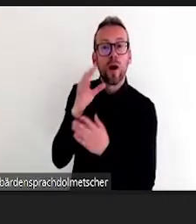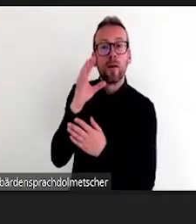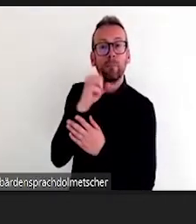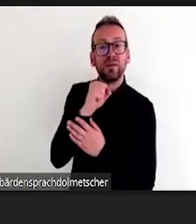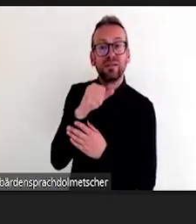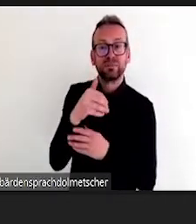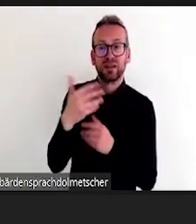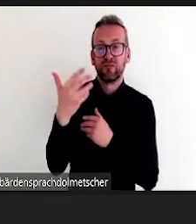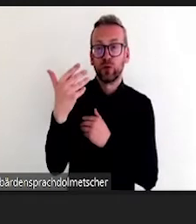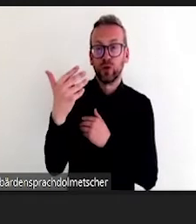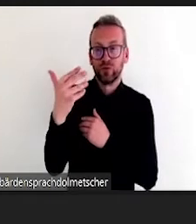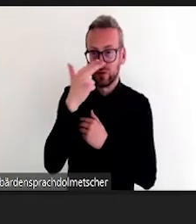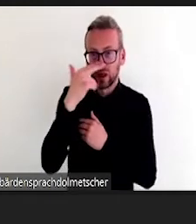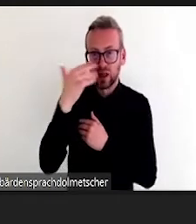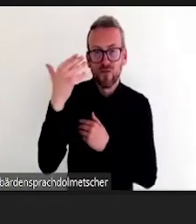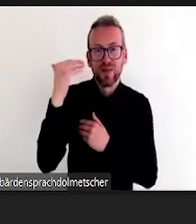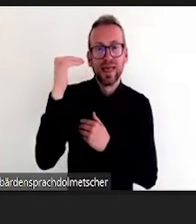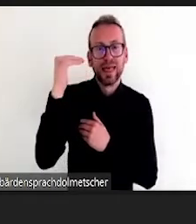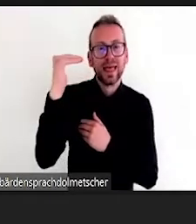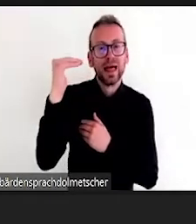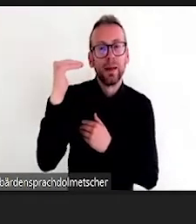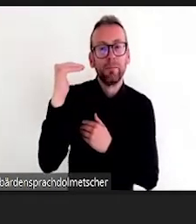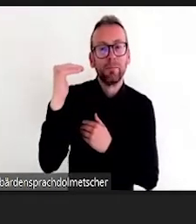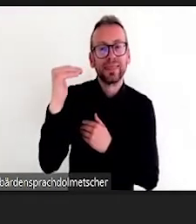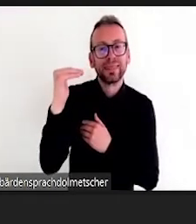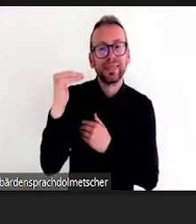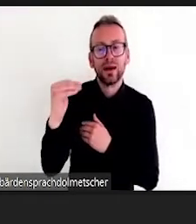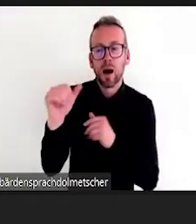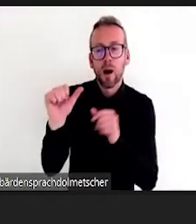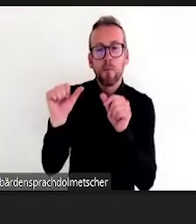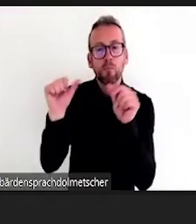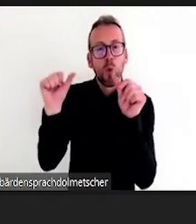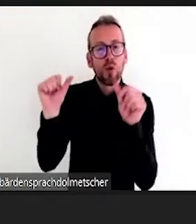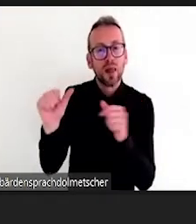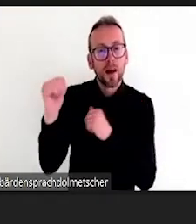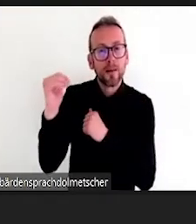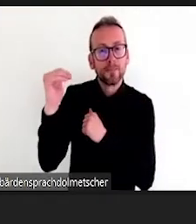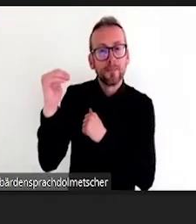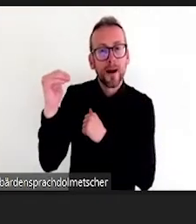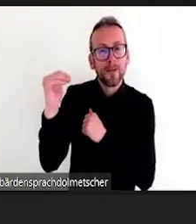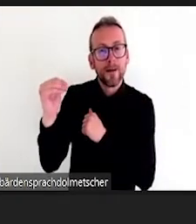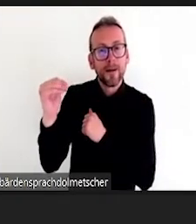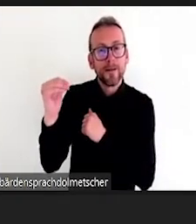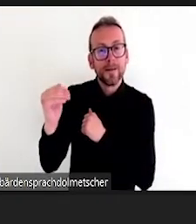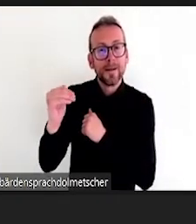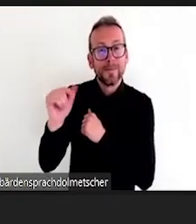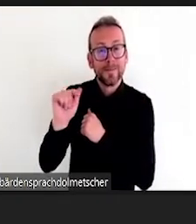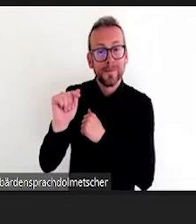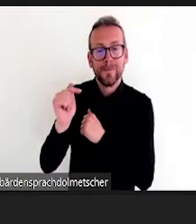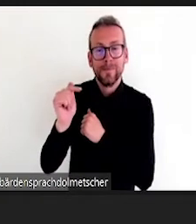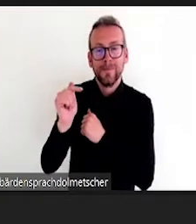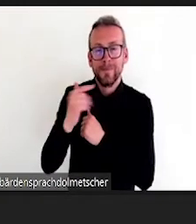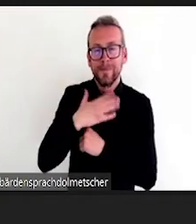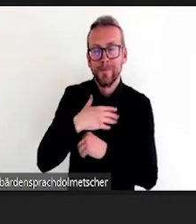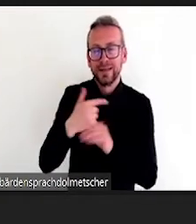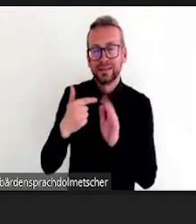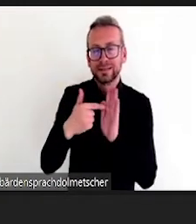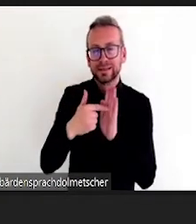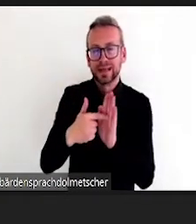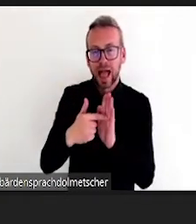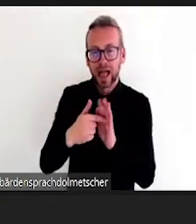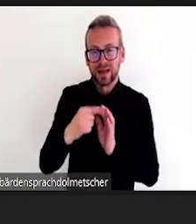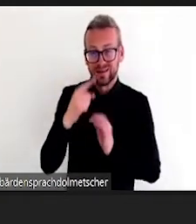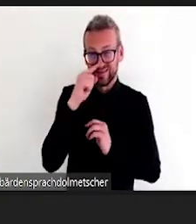die Nutzung von Medien, um Beeinträchtigung und Benachteiligung zu kompensieren. Ich meine, dass das ein Bereich ist, den wir schon